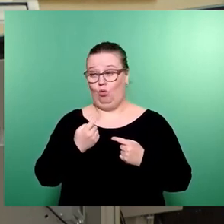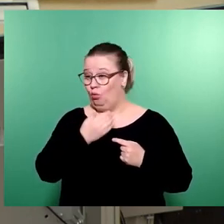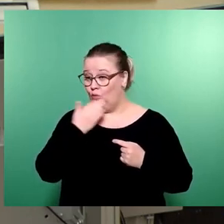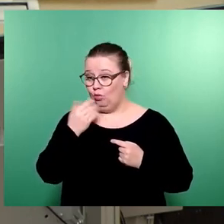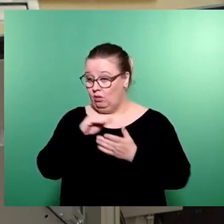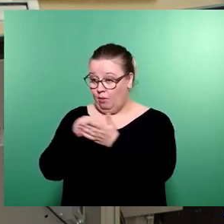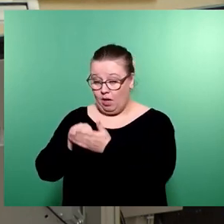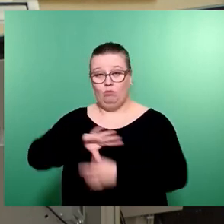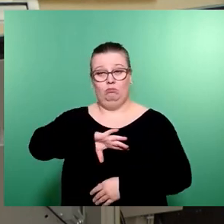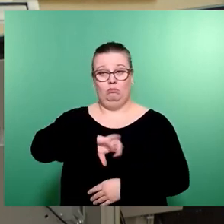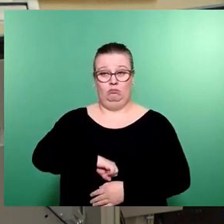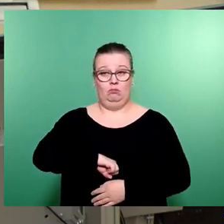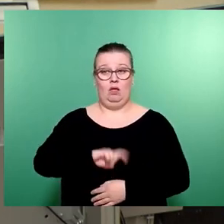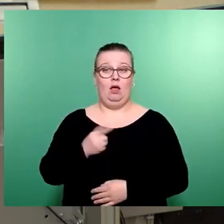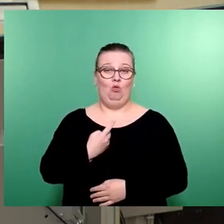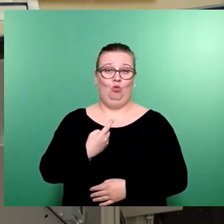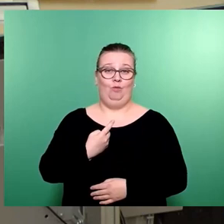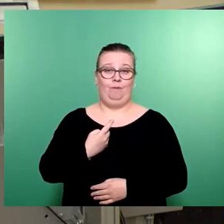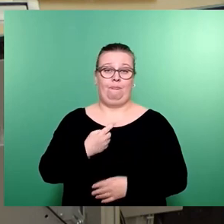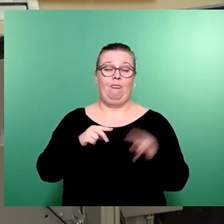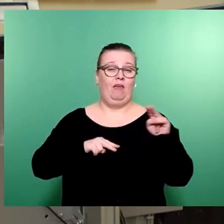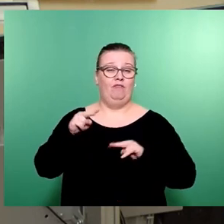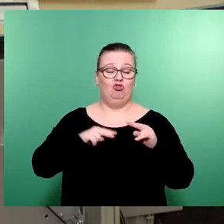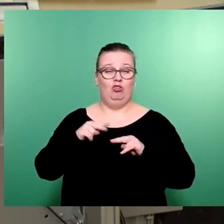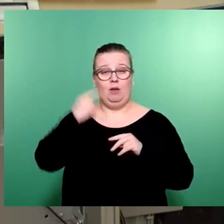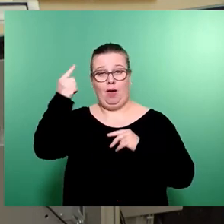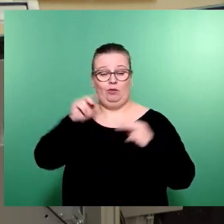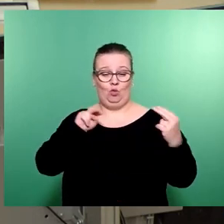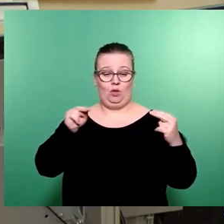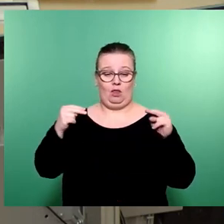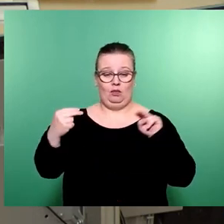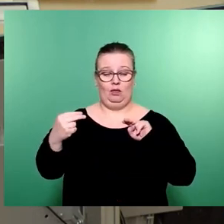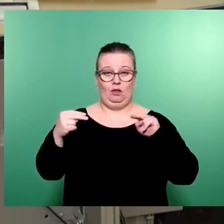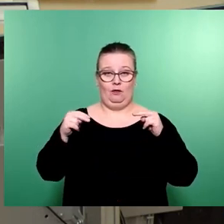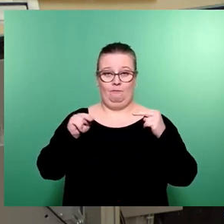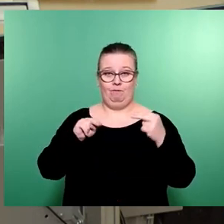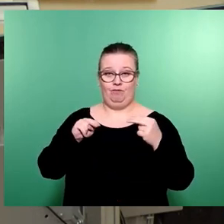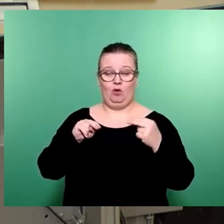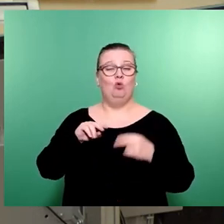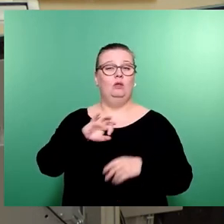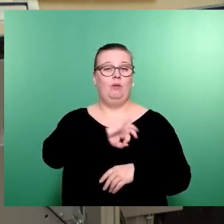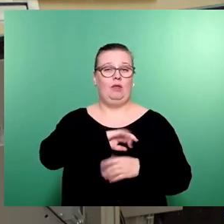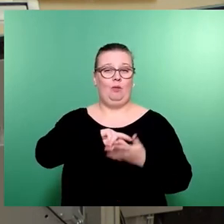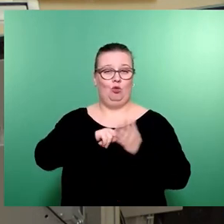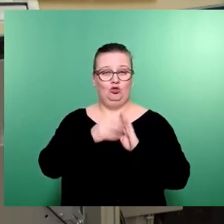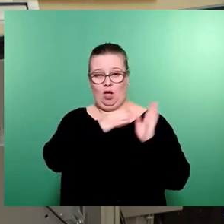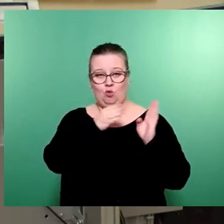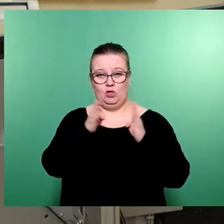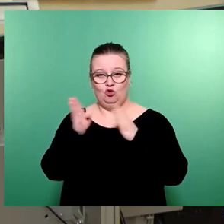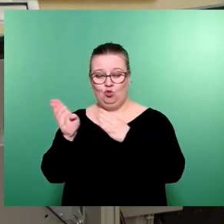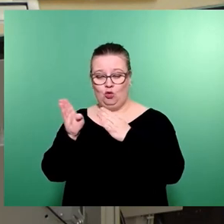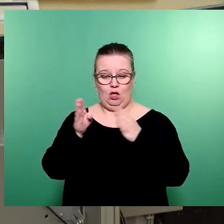auch erlitten. Denn wir haben verschiedene Positionen gehabt und entsprechend unserer parteipolitischen Ausrichtung verschiedene Dinge